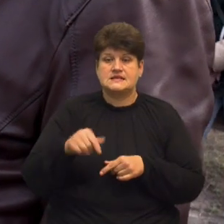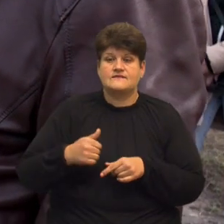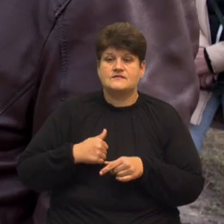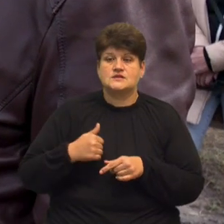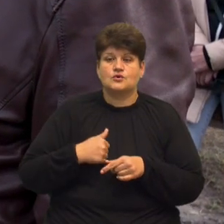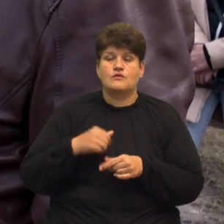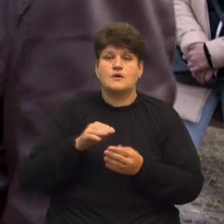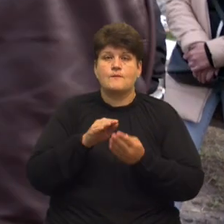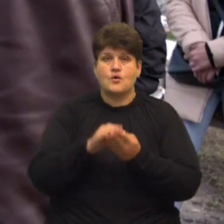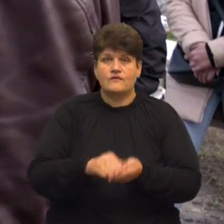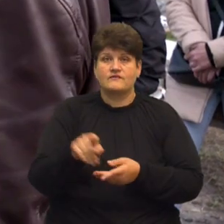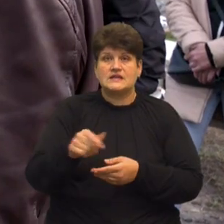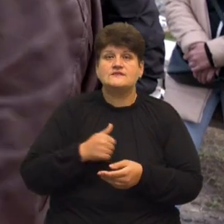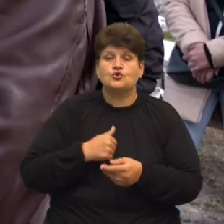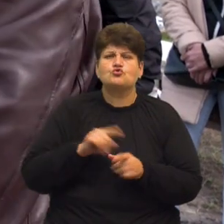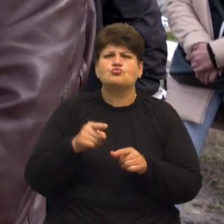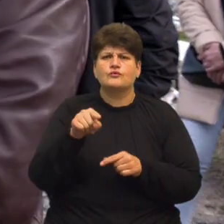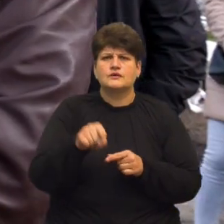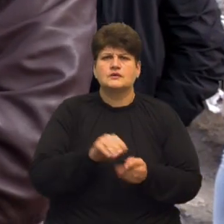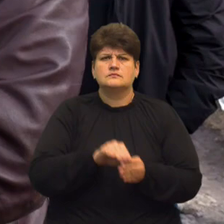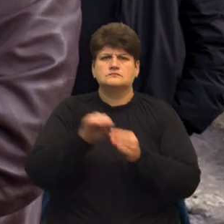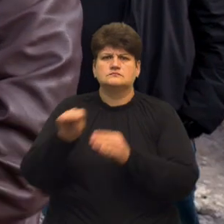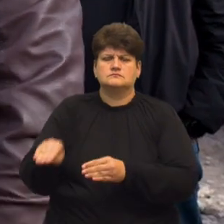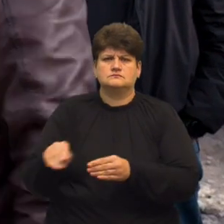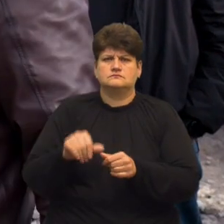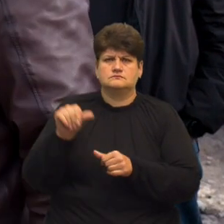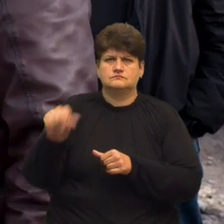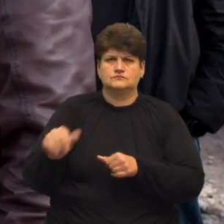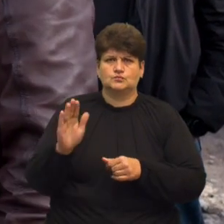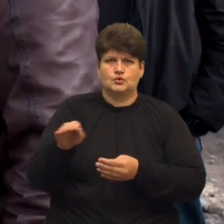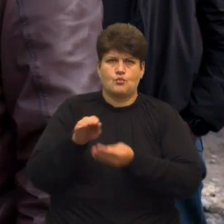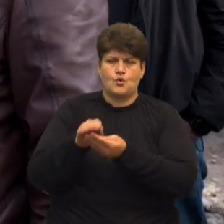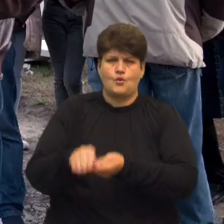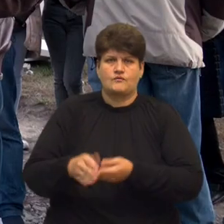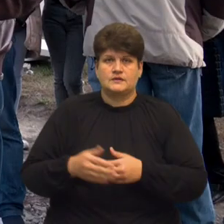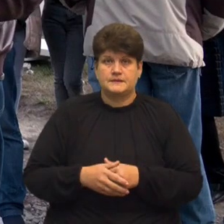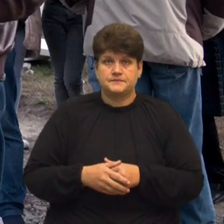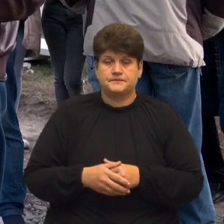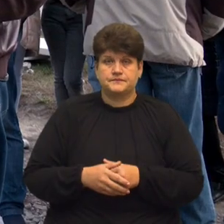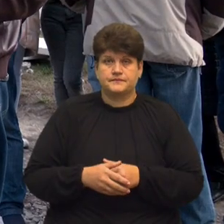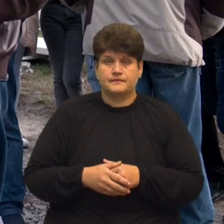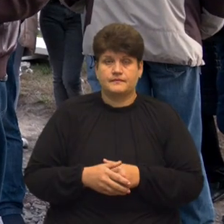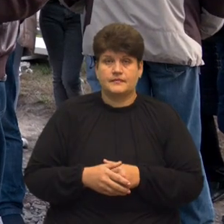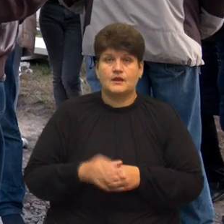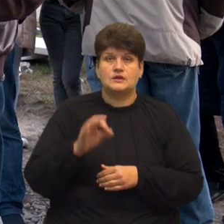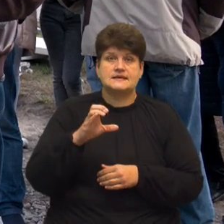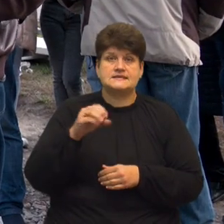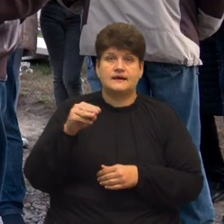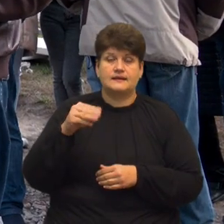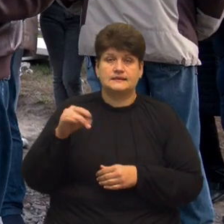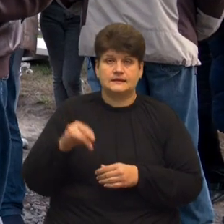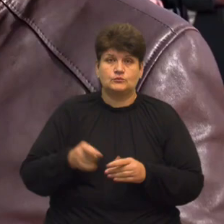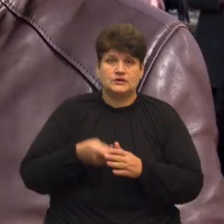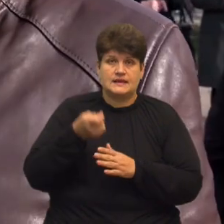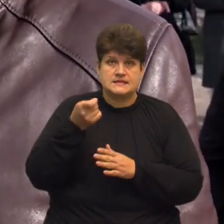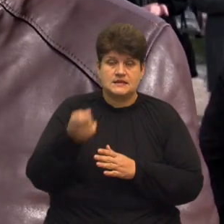військовий загинув на фронті, чому він повинен за межами цього кладовища бути похований, коли він вже тут похований? Олег Стадник каже, подали попередню